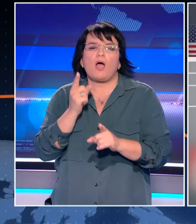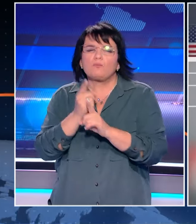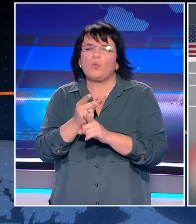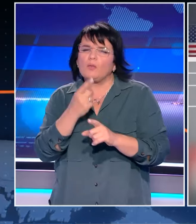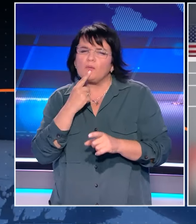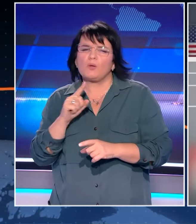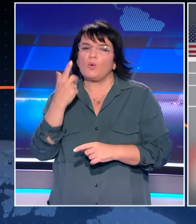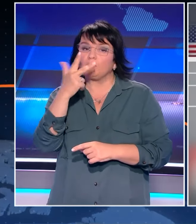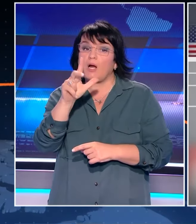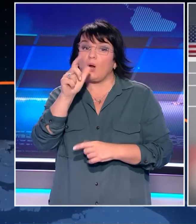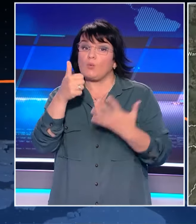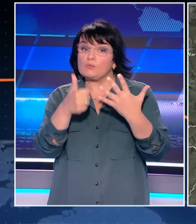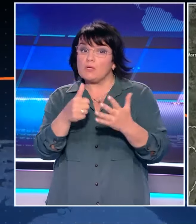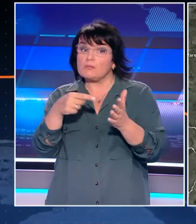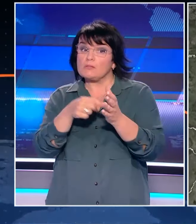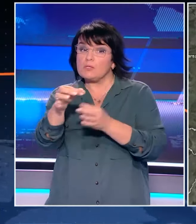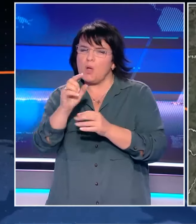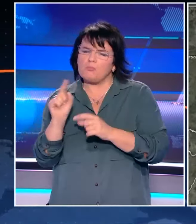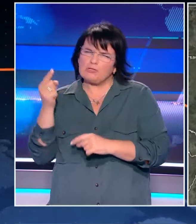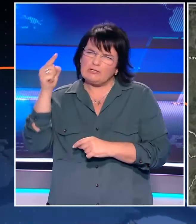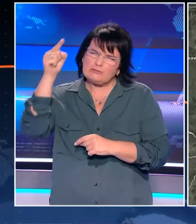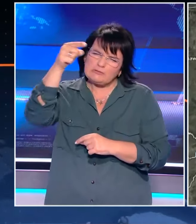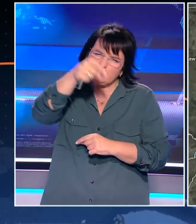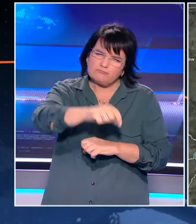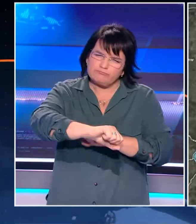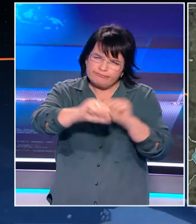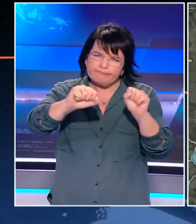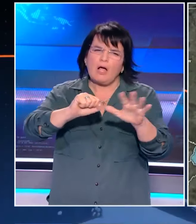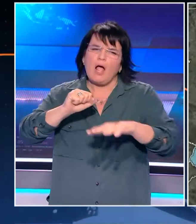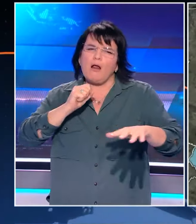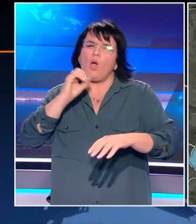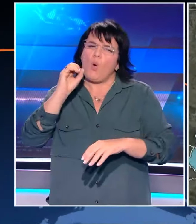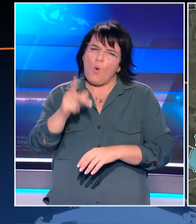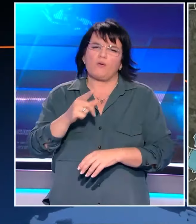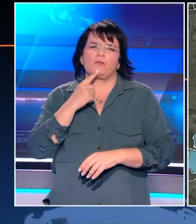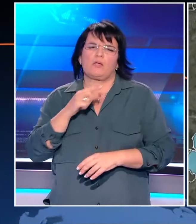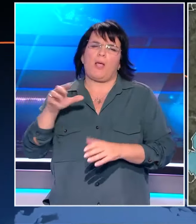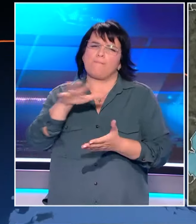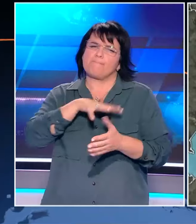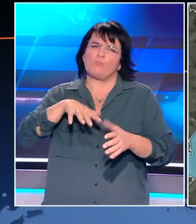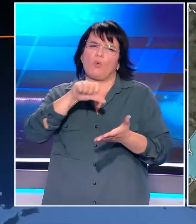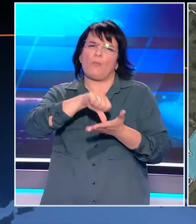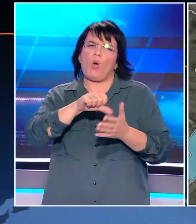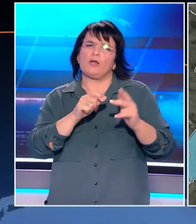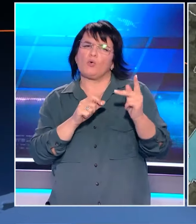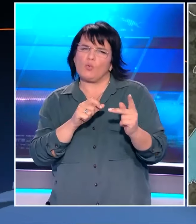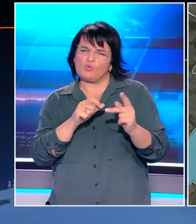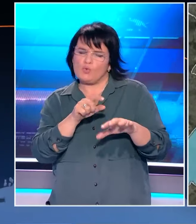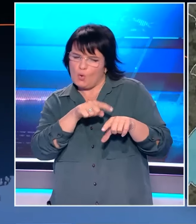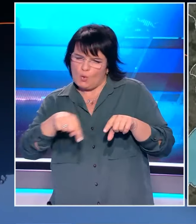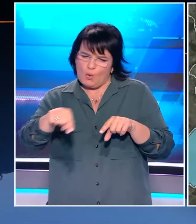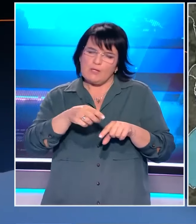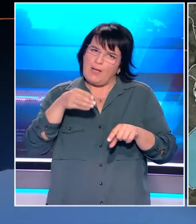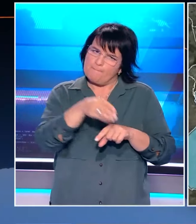έχουν βελινικές ως και 306 χιλιόμετρα. Σύμφωνα με δημοσίευμα του Αξιός, έχει δοθεί το πράσινο φως για χρήση μέσα και γύρω από το Kursk. Ωστόσο, το εύρος των